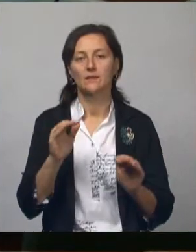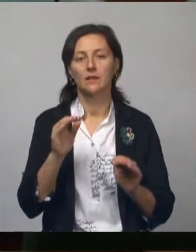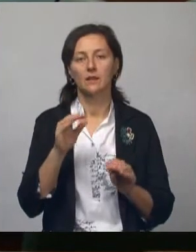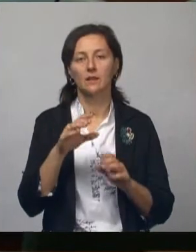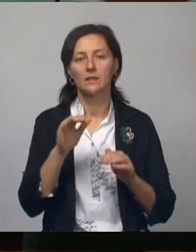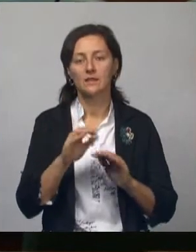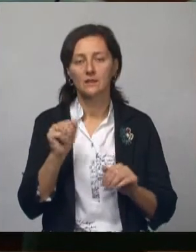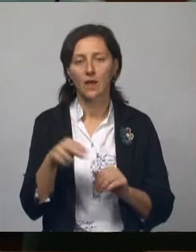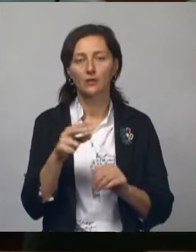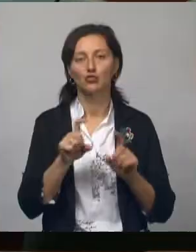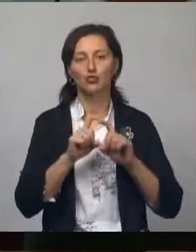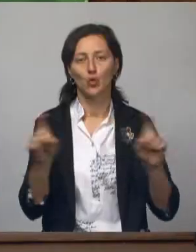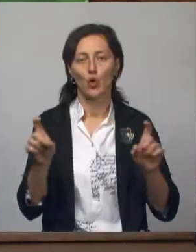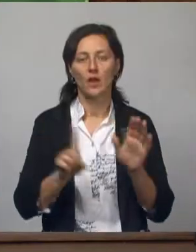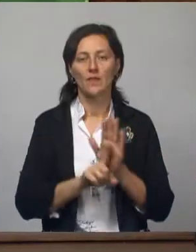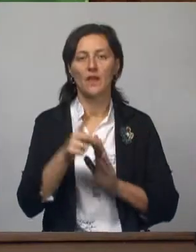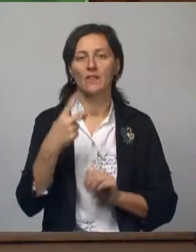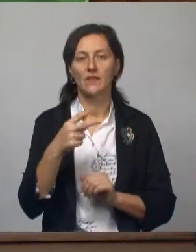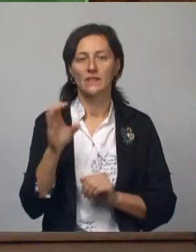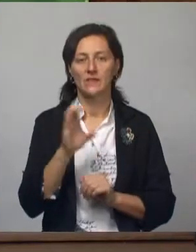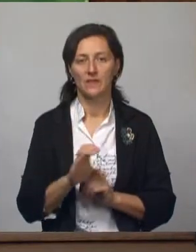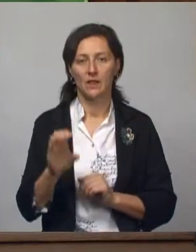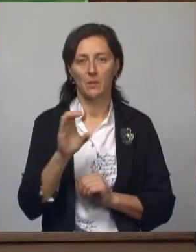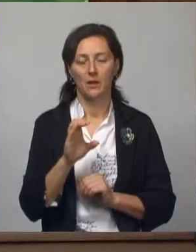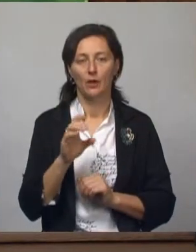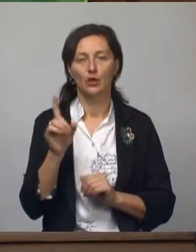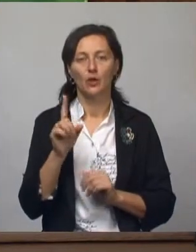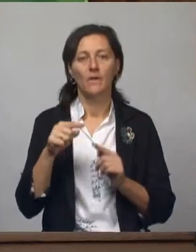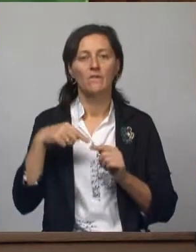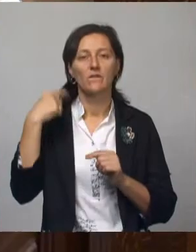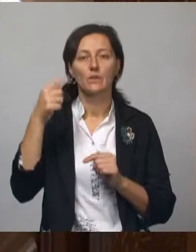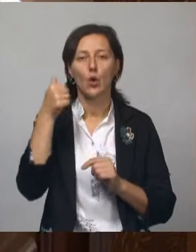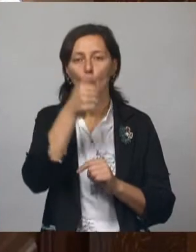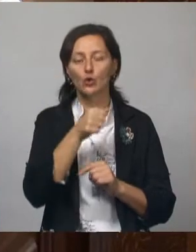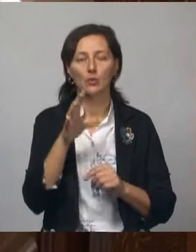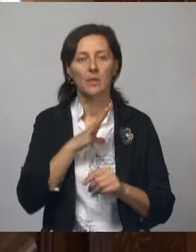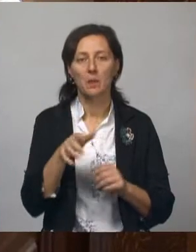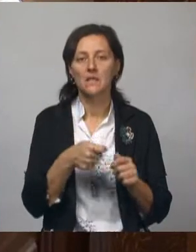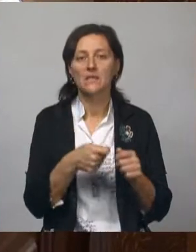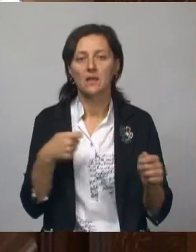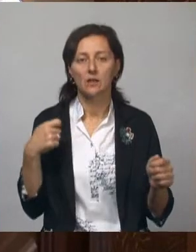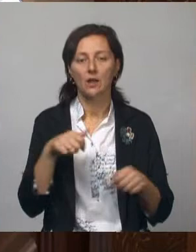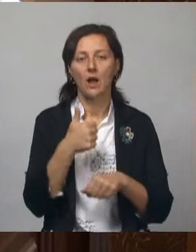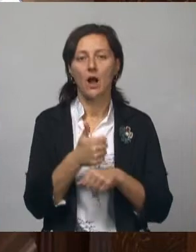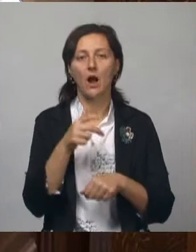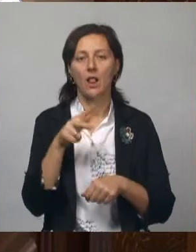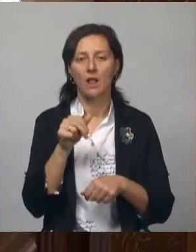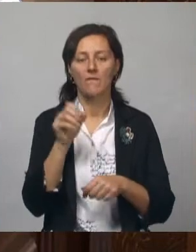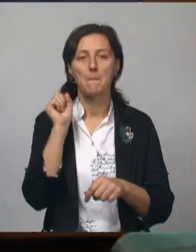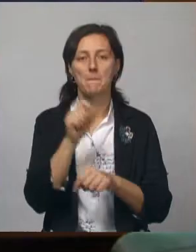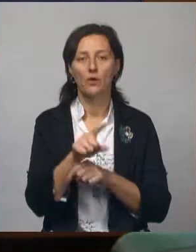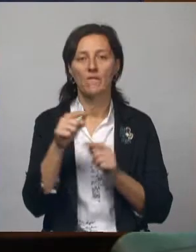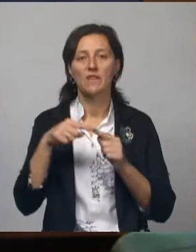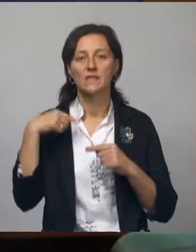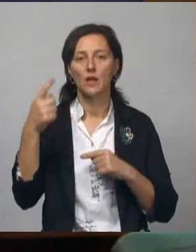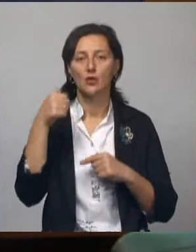школы и больницы подключены с 20 сентября. Чтобы в будущем избежать задержек с подачи тепла, глава региона поручил в следующем году